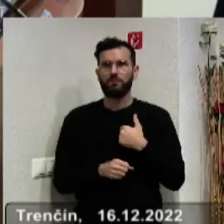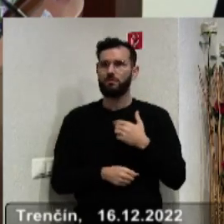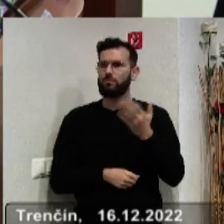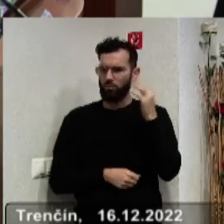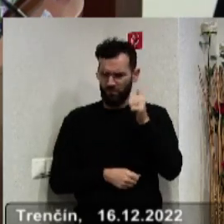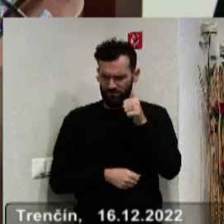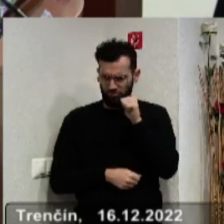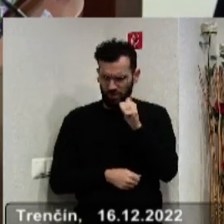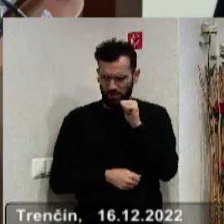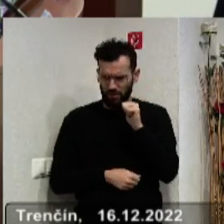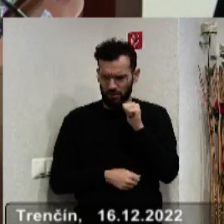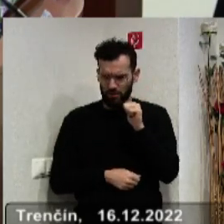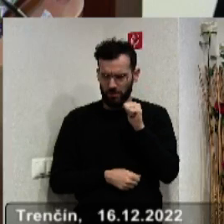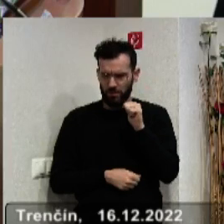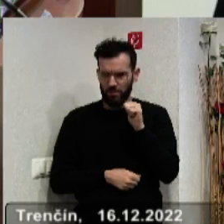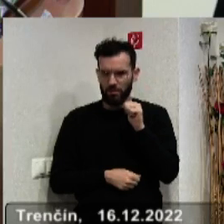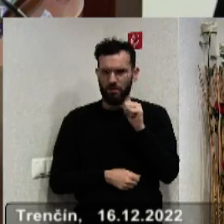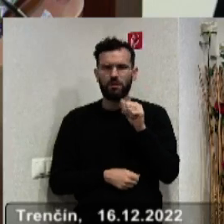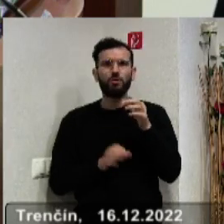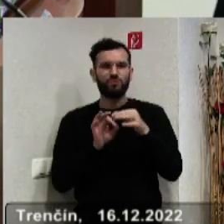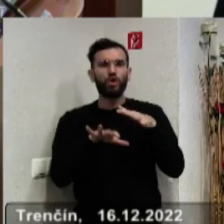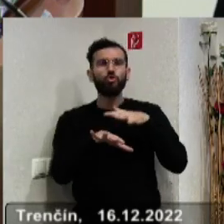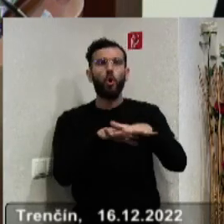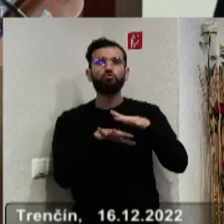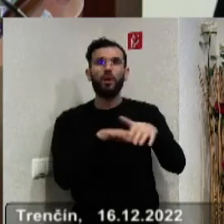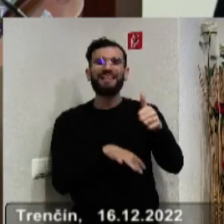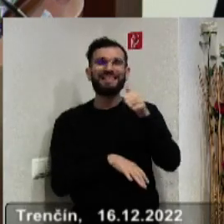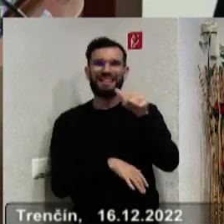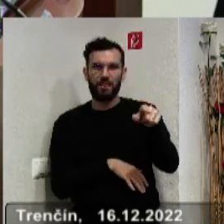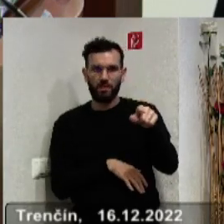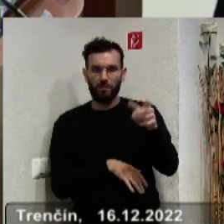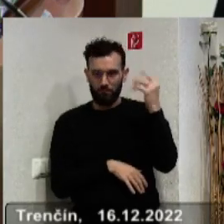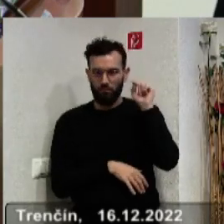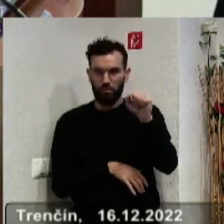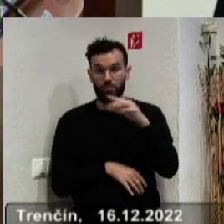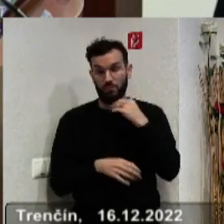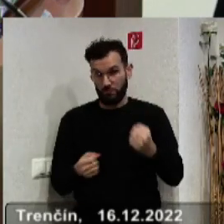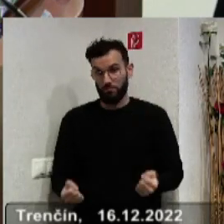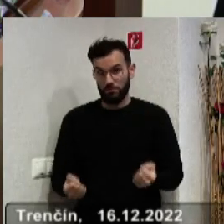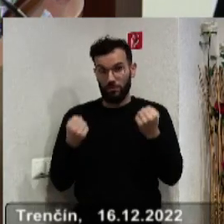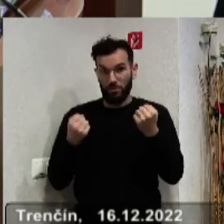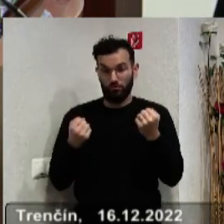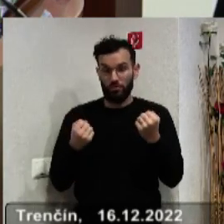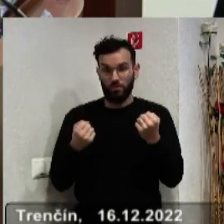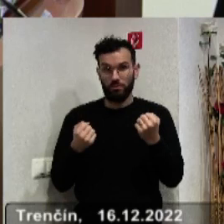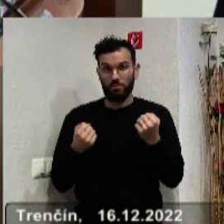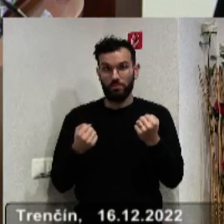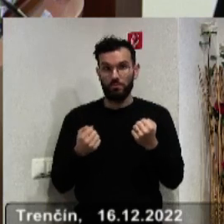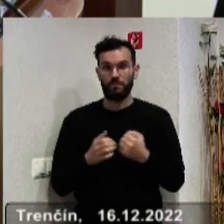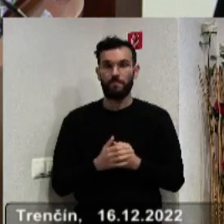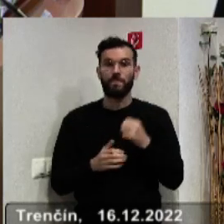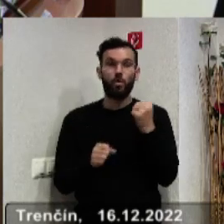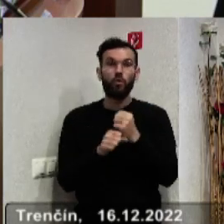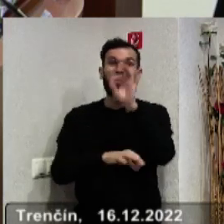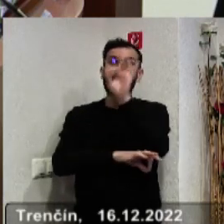kedy včera som bol na 6 kontrolných dňoch, takže to je naozaj veľmi náročné to celé